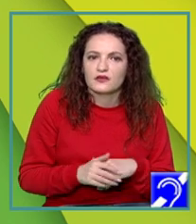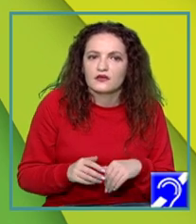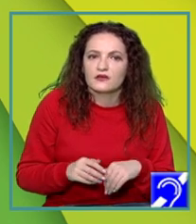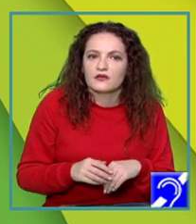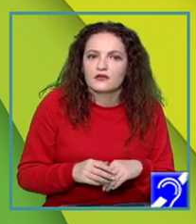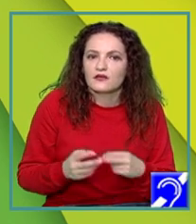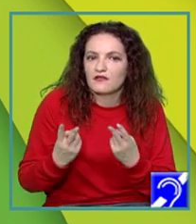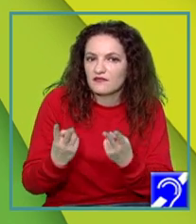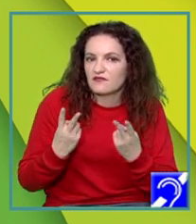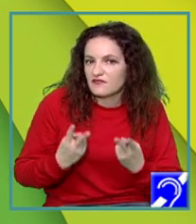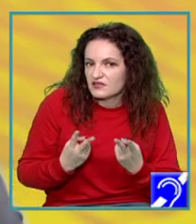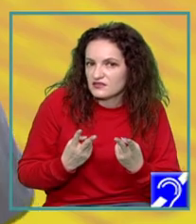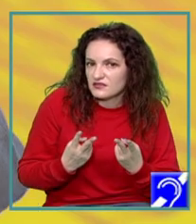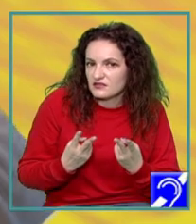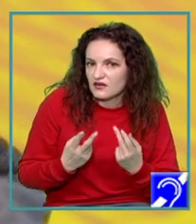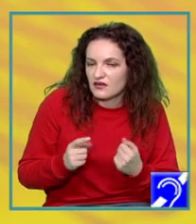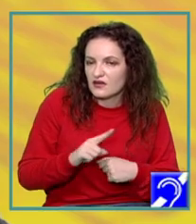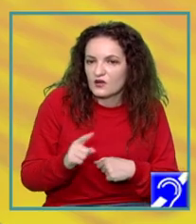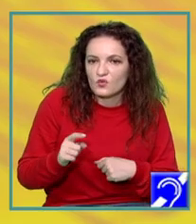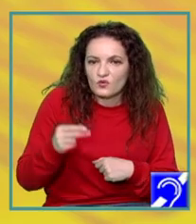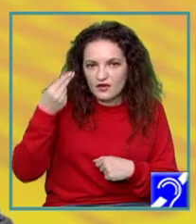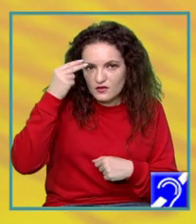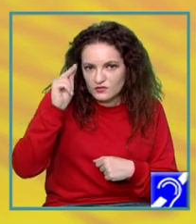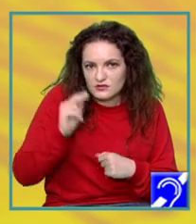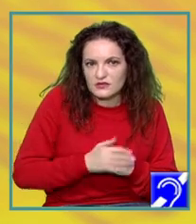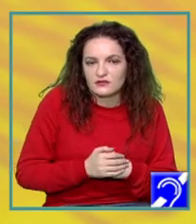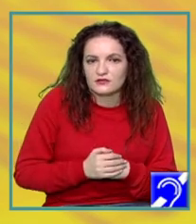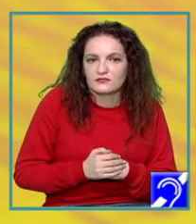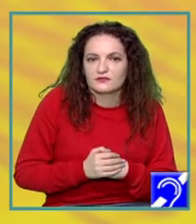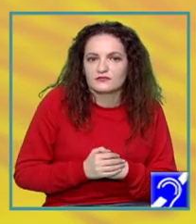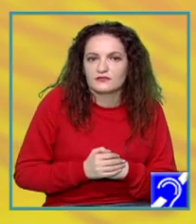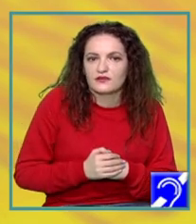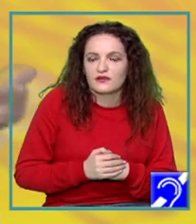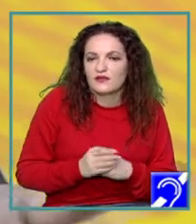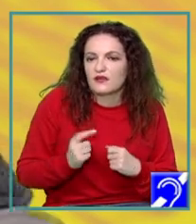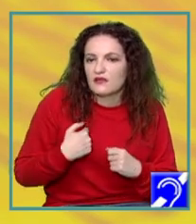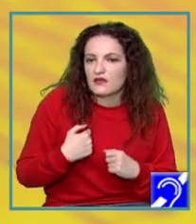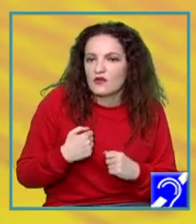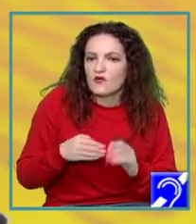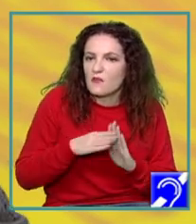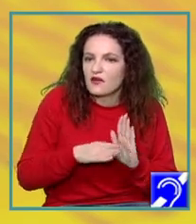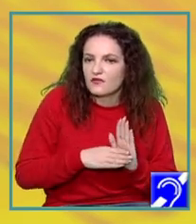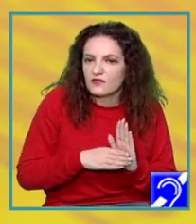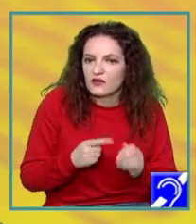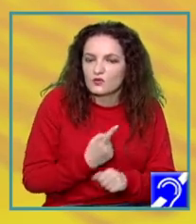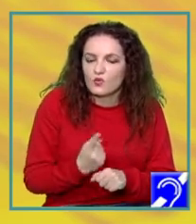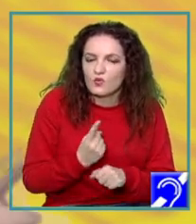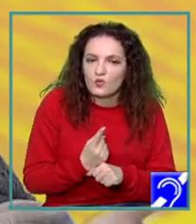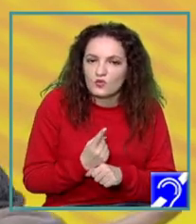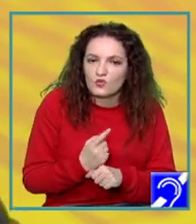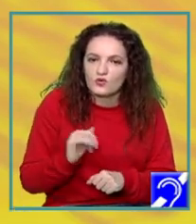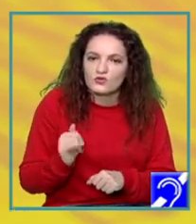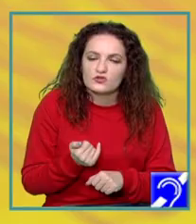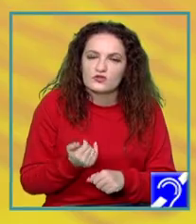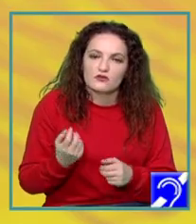vizitatorii neanunțați. Mi-am planificat ceva pentru astăzi, însă țâr soneria la ușă și mă trezesc cu verișorul meu de nu știu